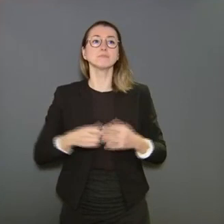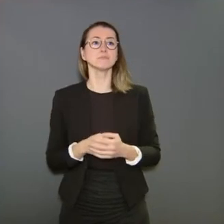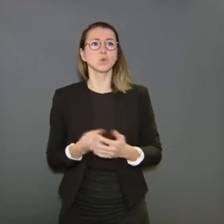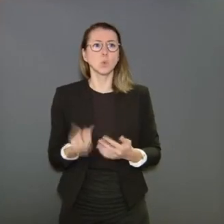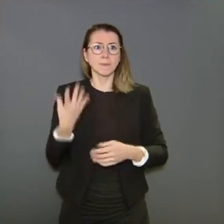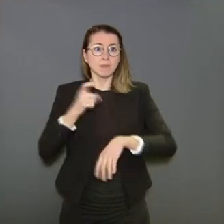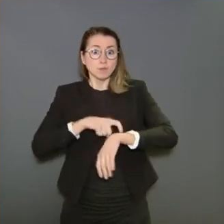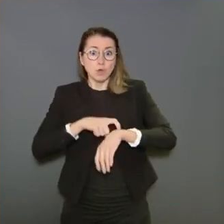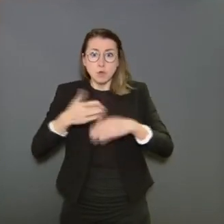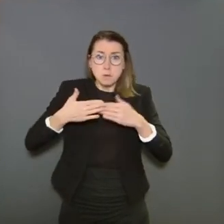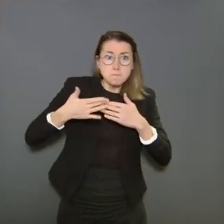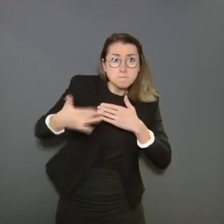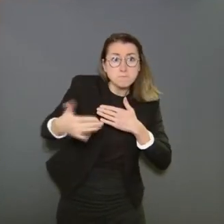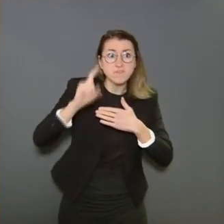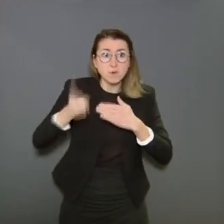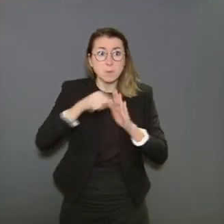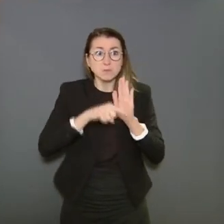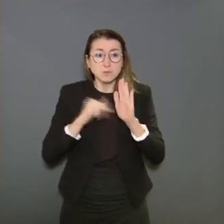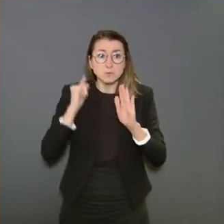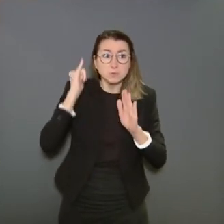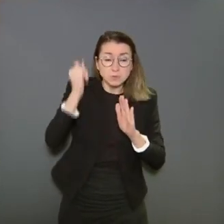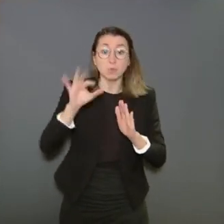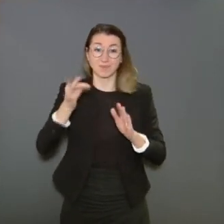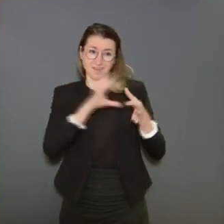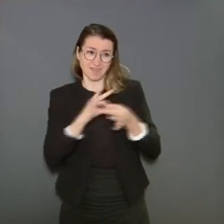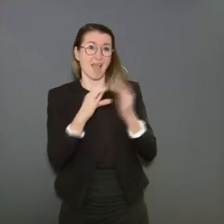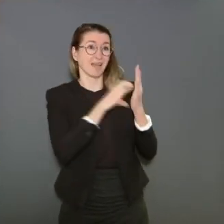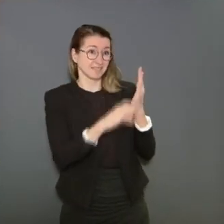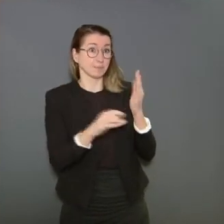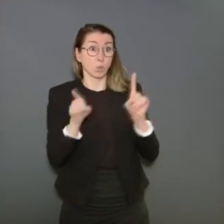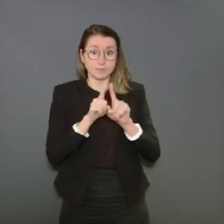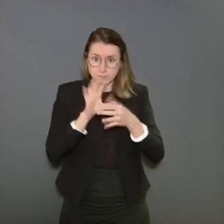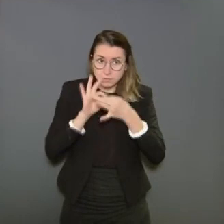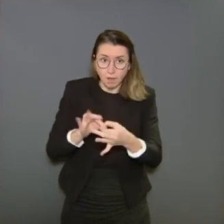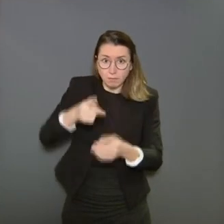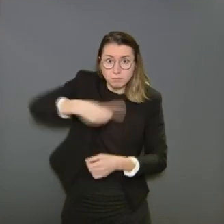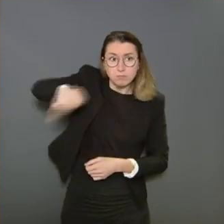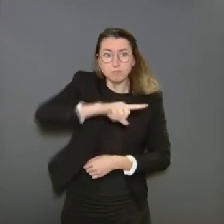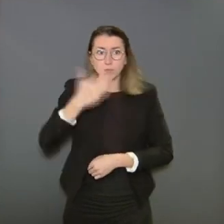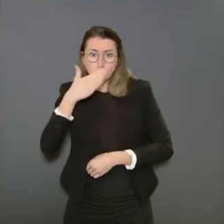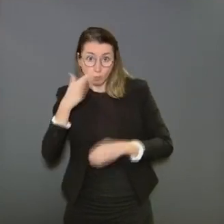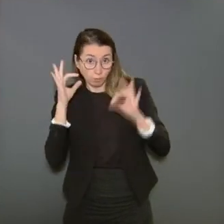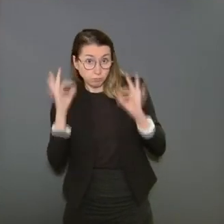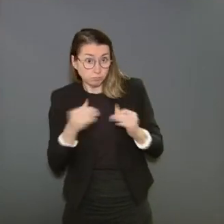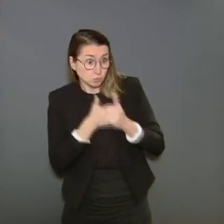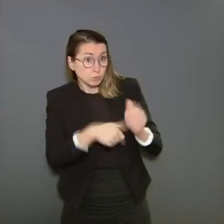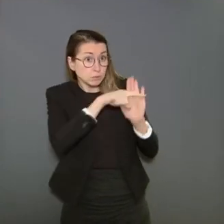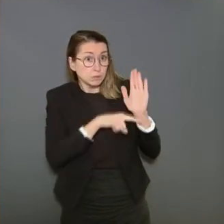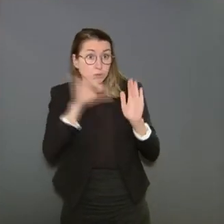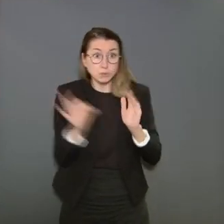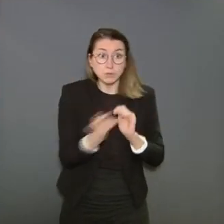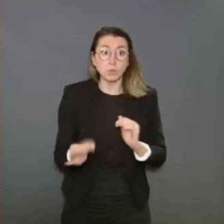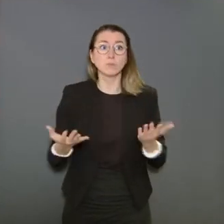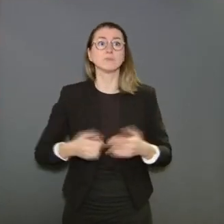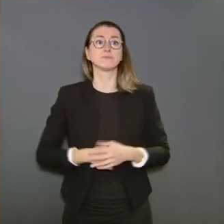dépend, oui, de l'arrêt ministériel, mais elle dépend de notre comportement. En soi, il n'y aucune règle, aucune loi